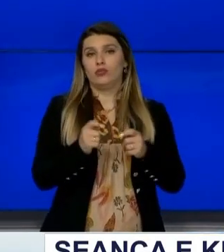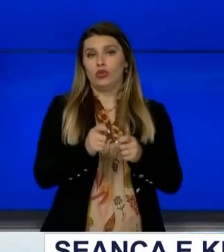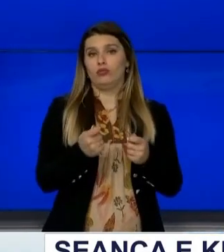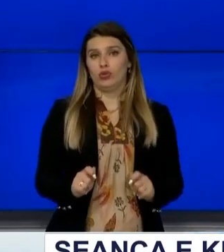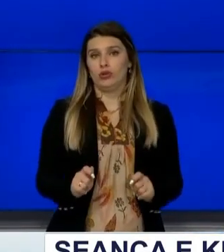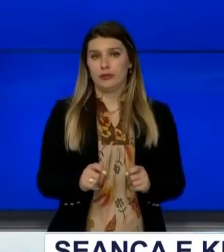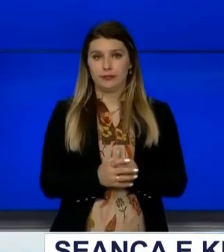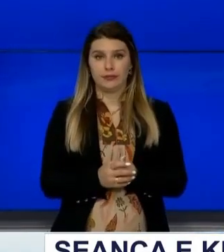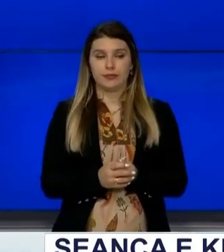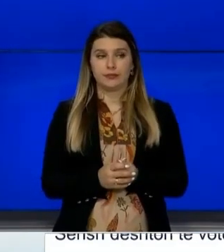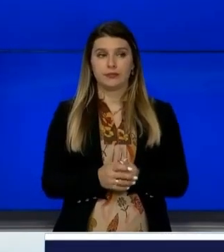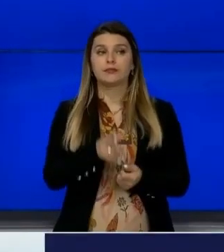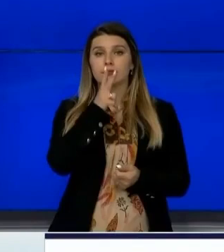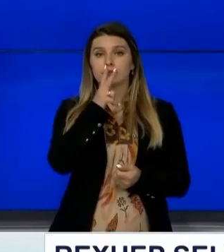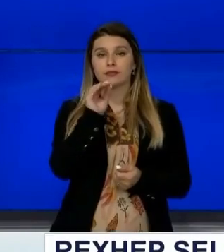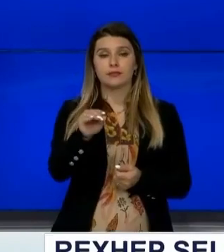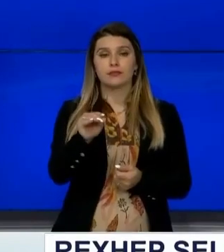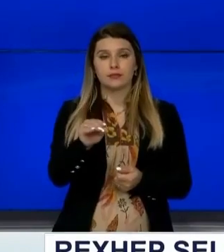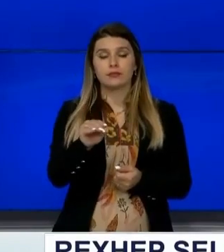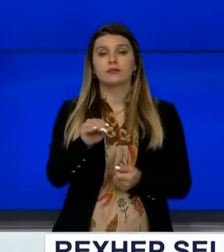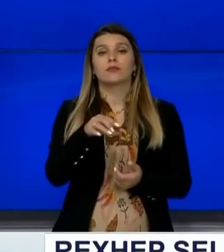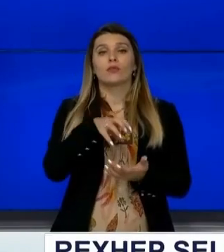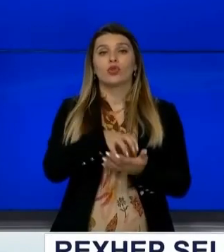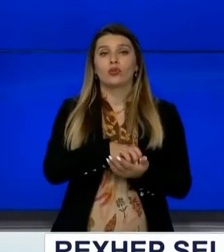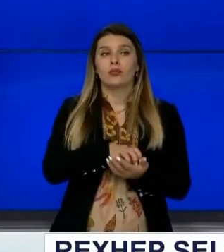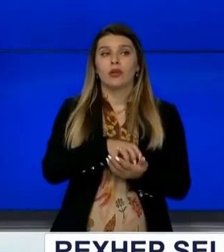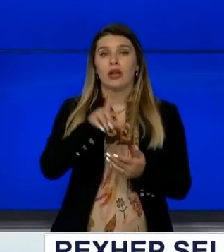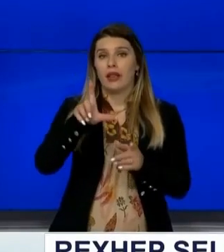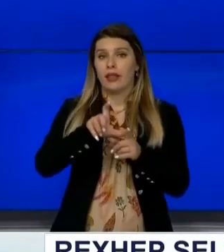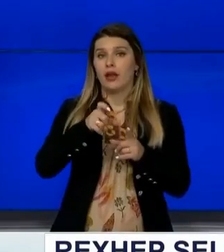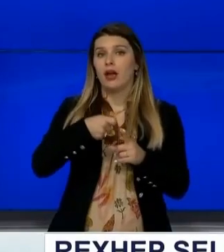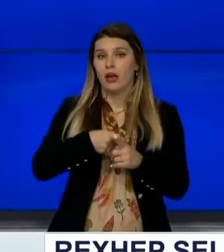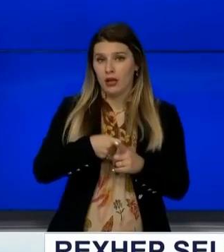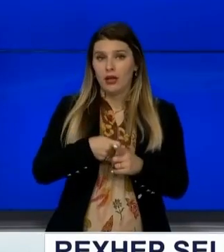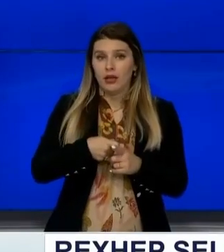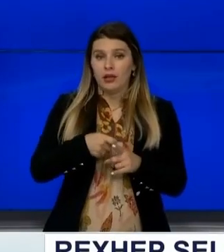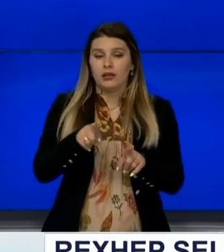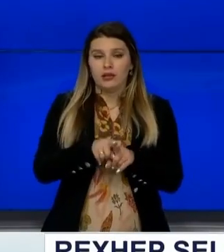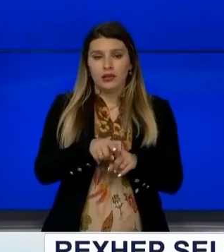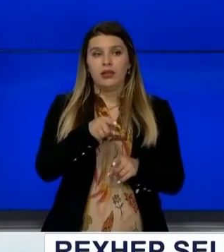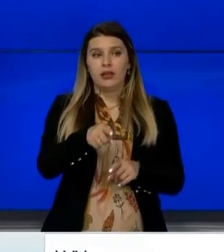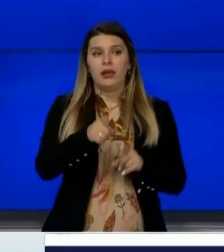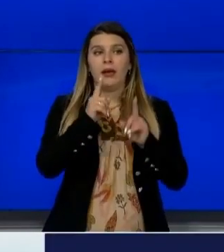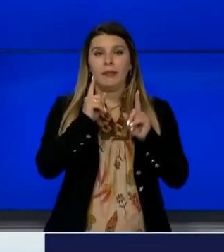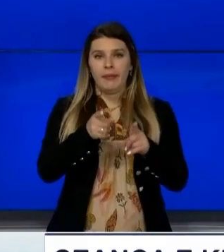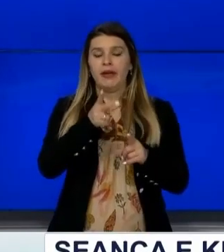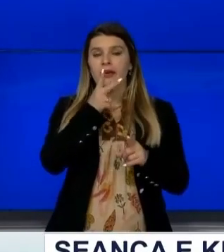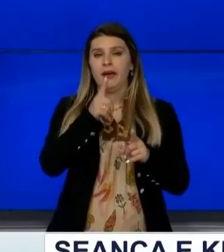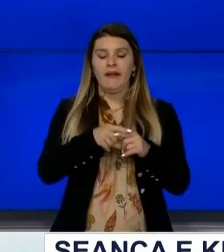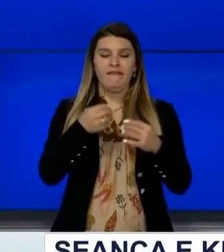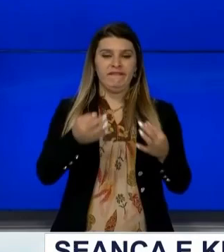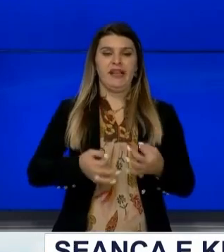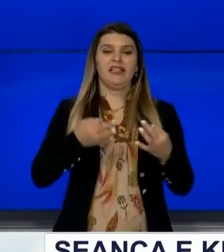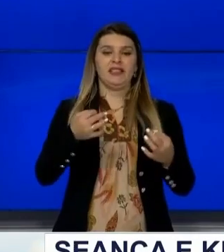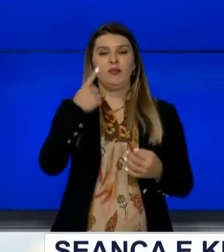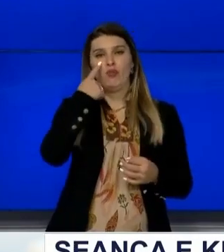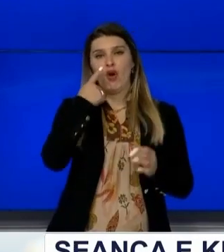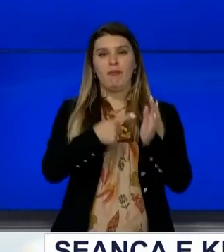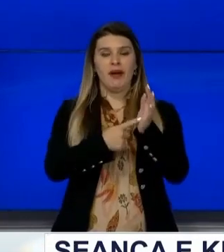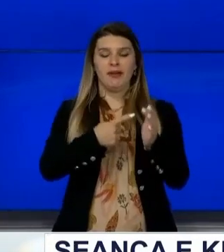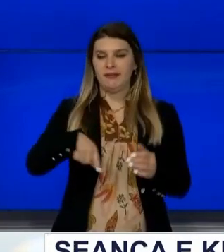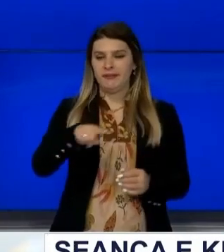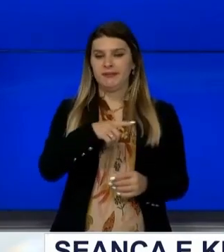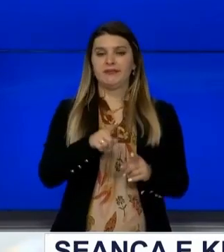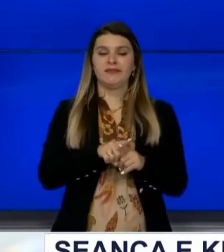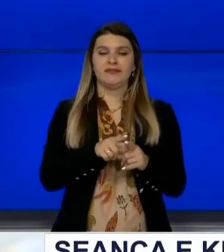duaj të kërkonim prej grupit parlamentar të lëdëkës që këtë të të benin Jo për të atestuar dhe për të përvuar ose për të na ljodhërën e